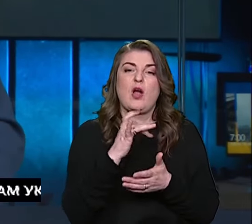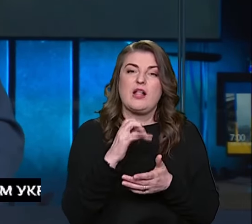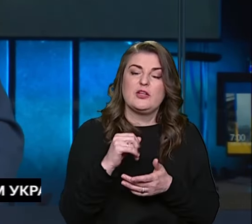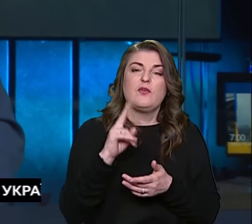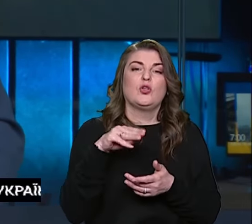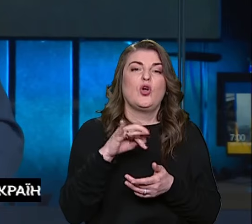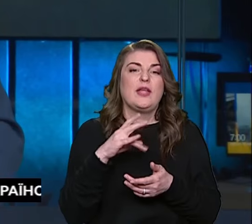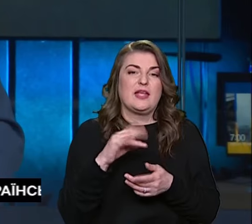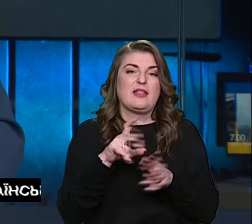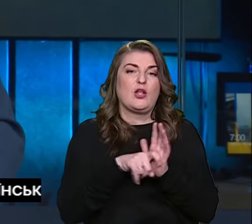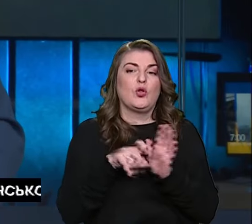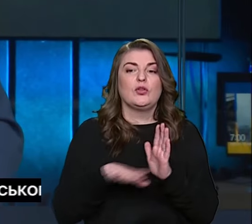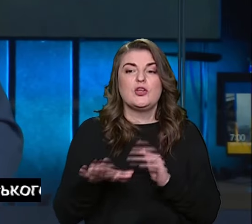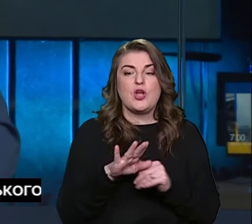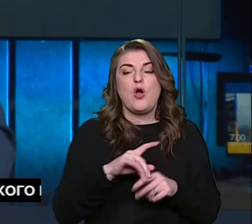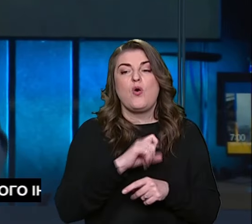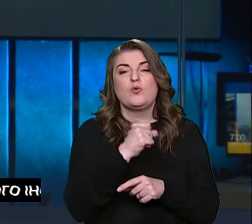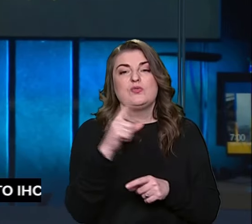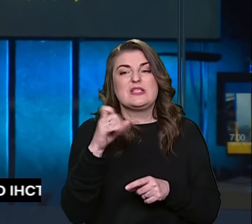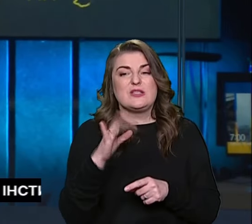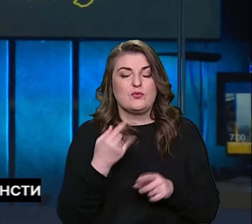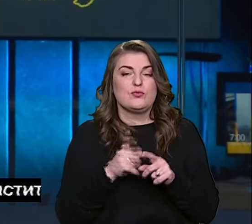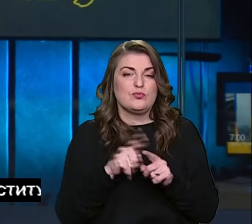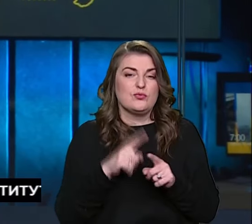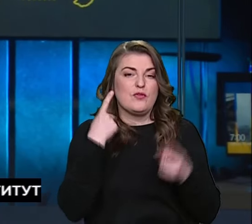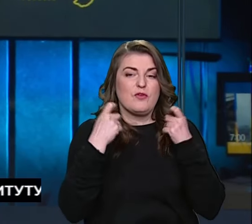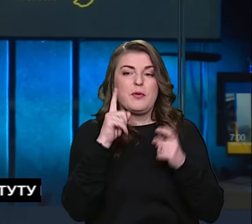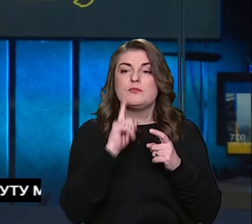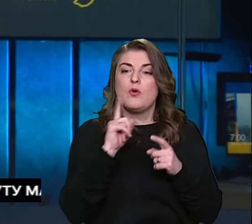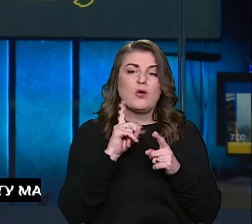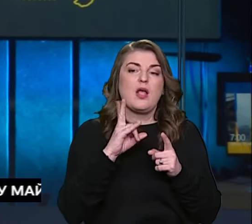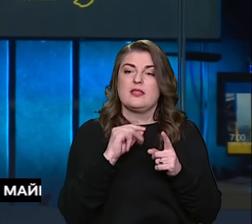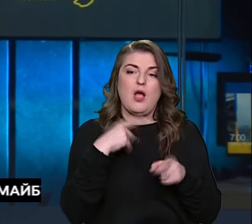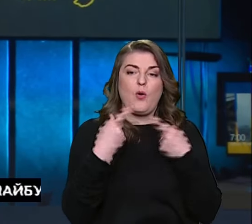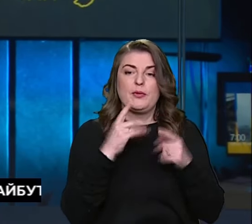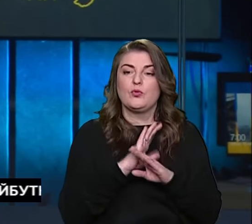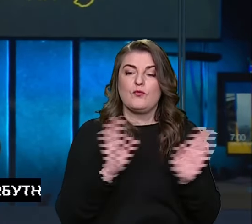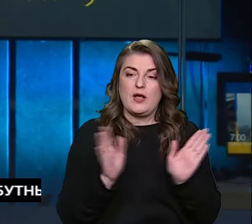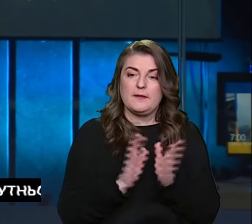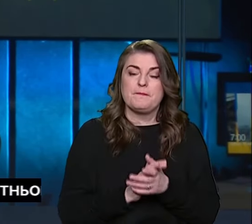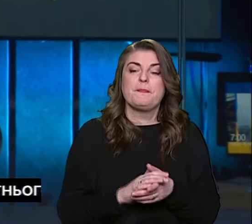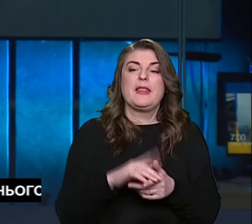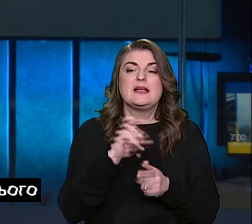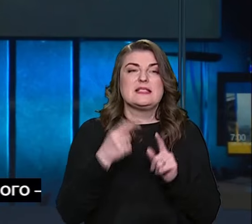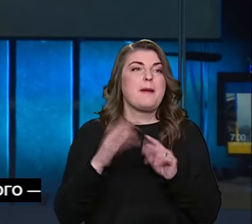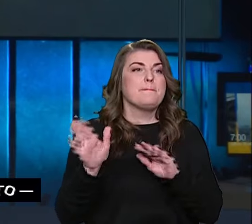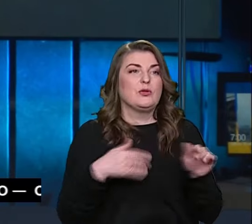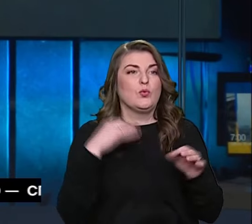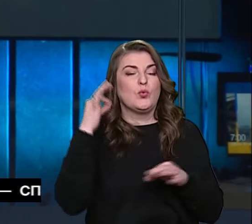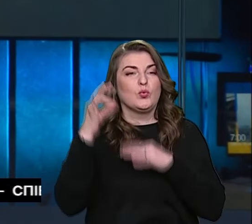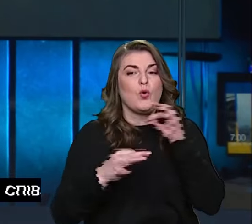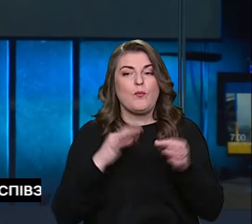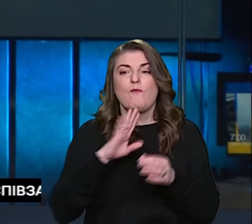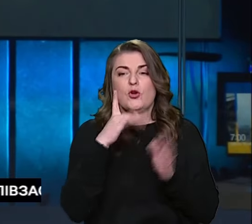та Тоненького на Донеччині. О Збройних силах України цю інформацію поки що не коментували. За минулу добу ворог